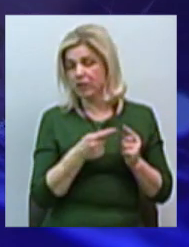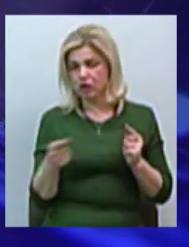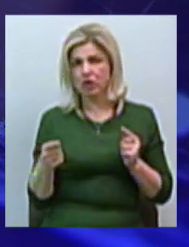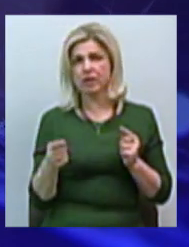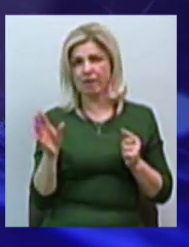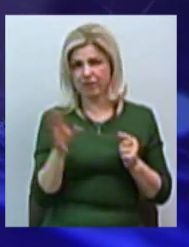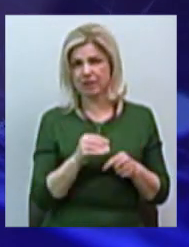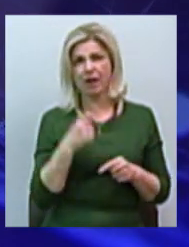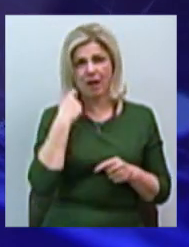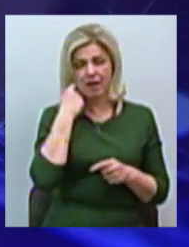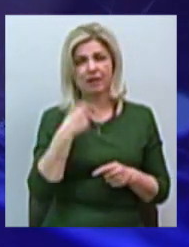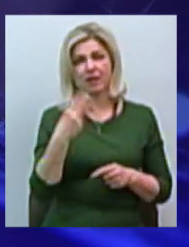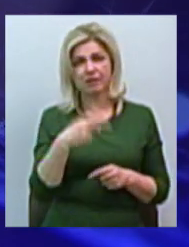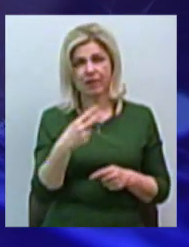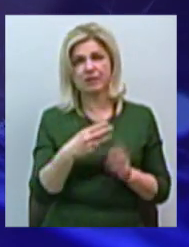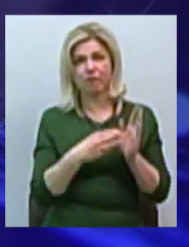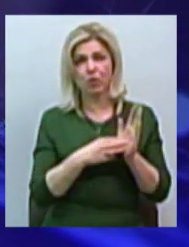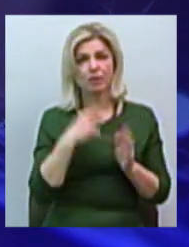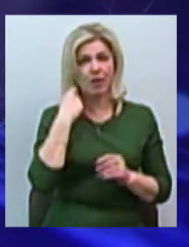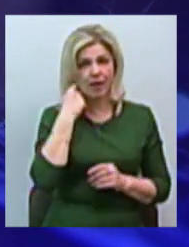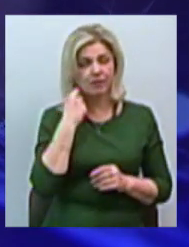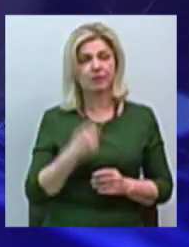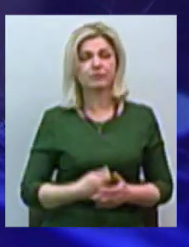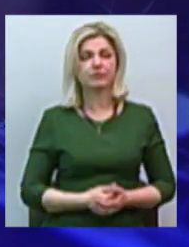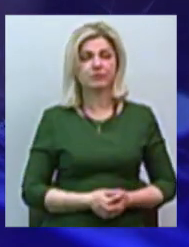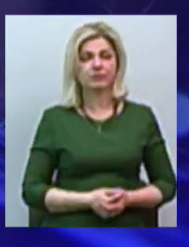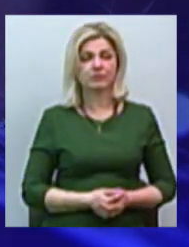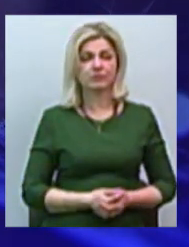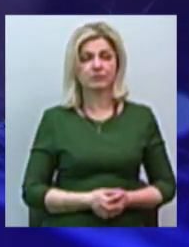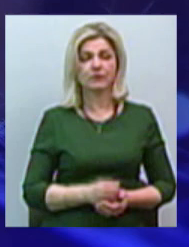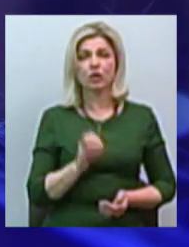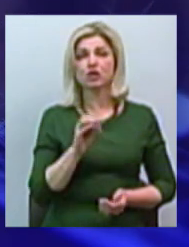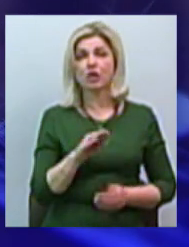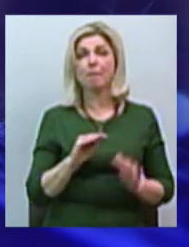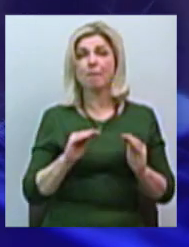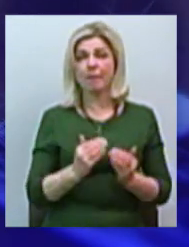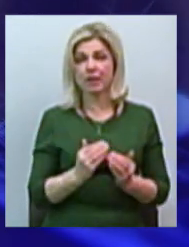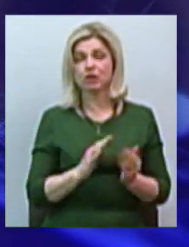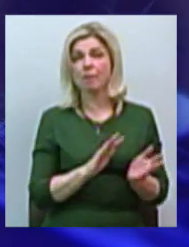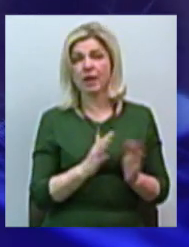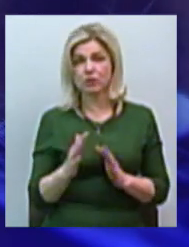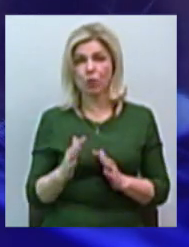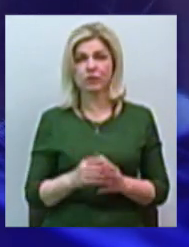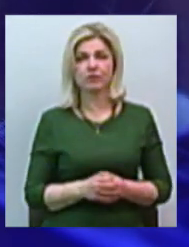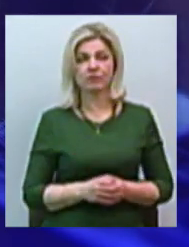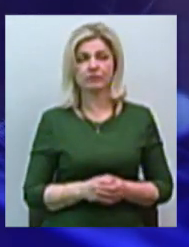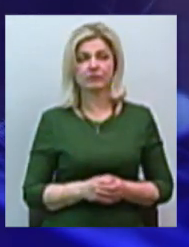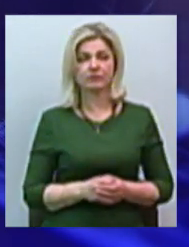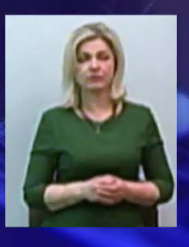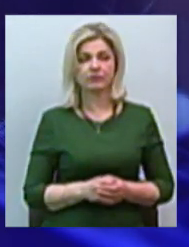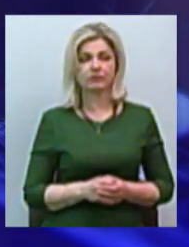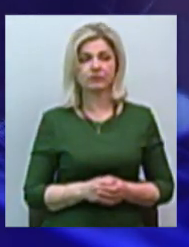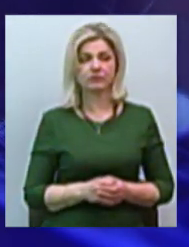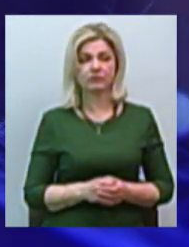28 років. Чуть менше происходять определённі, скажімо так,